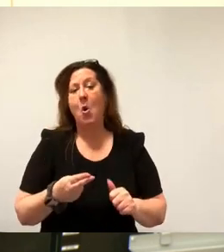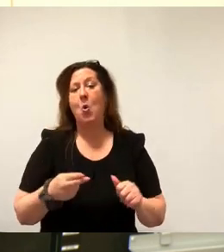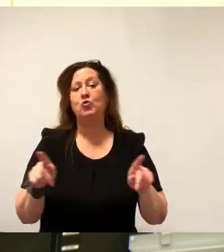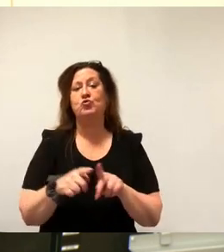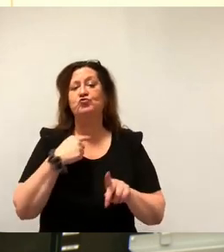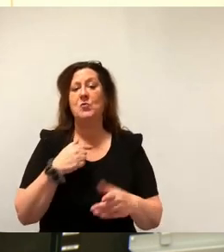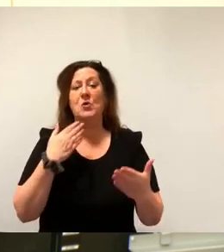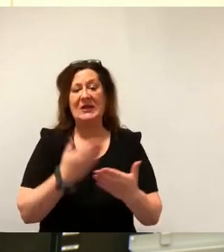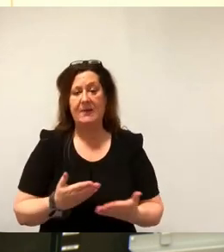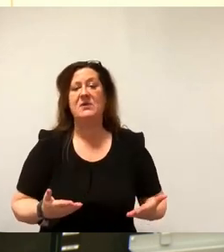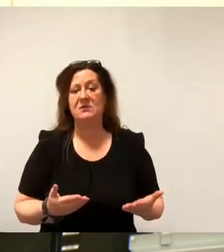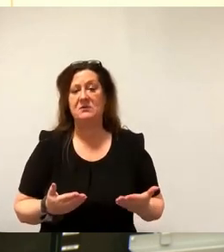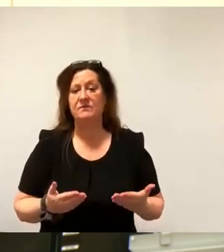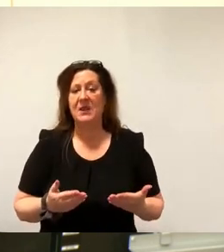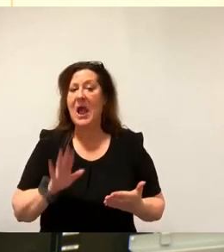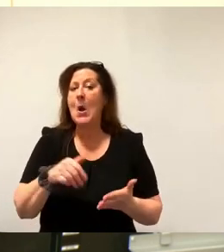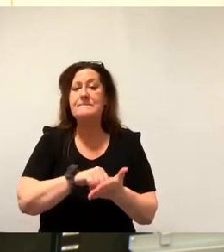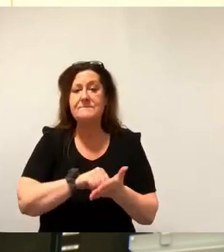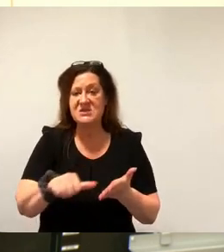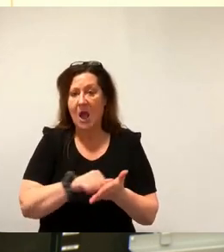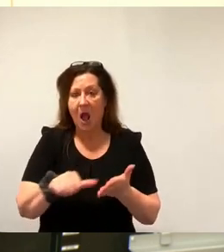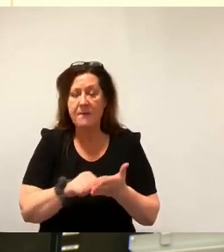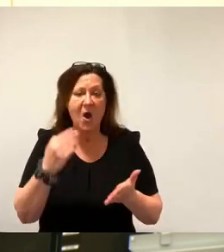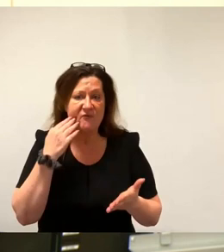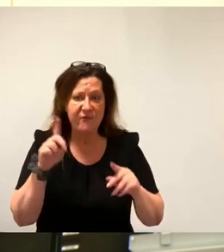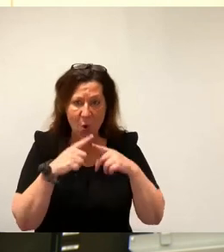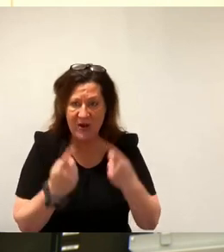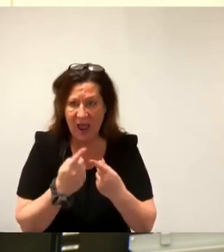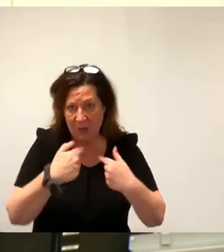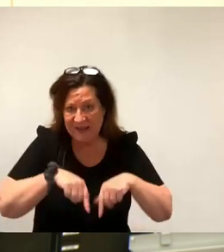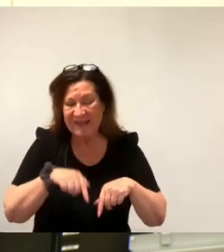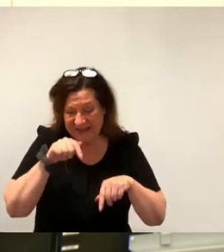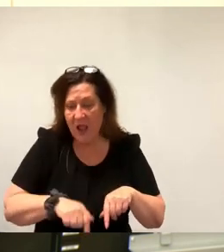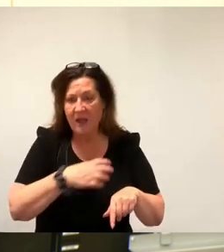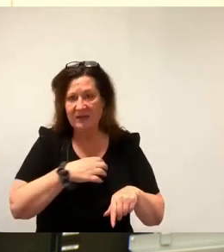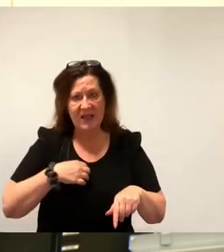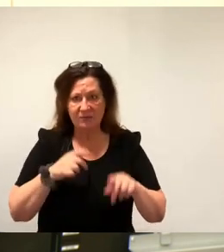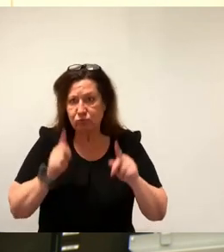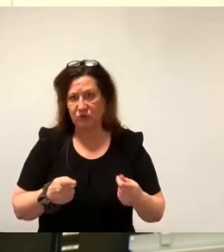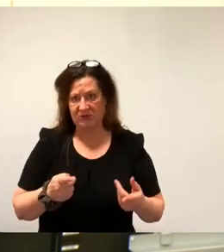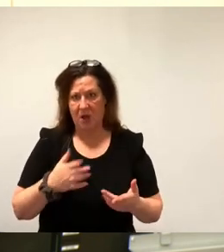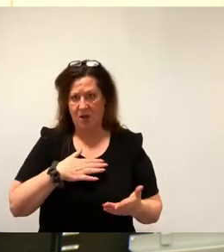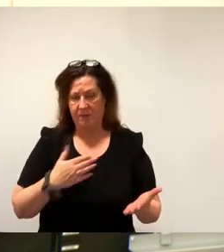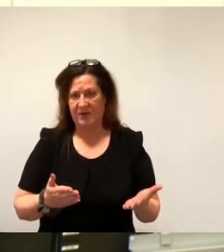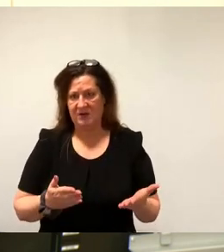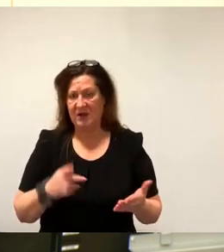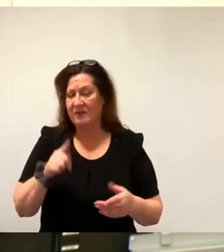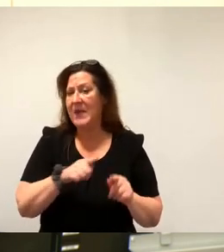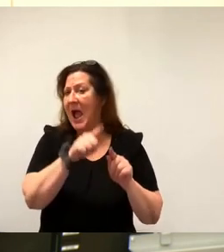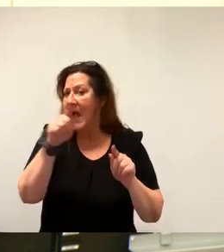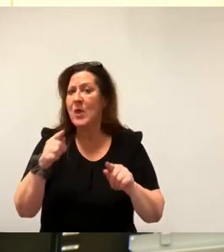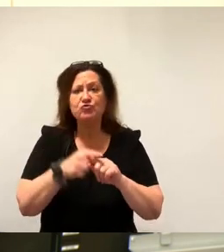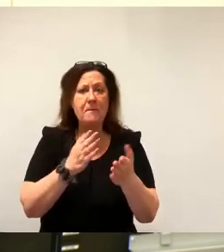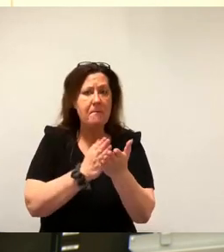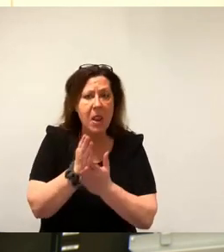dabei. Der bezahlbare Wohnraum in unserer Stadt sollte es uns wert sein, dass auch bei den anderen Projekten, die im Prinzip baureif sind und wo die Baustellen